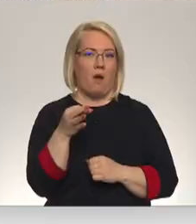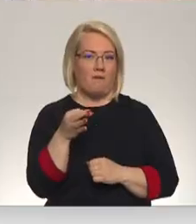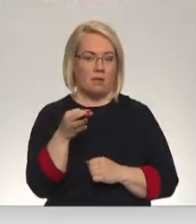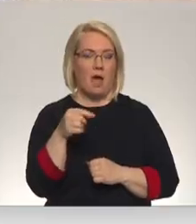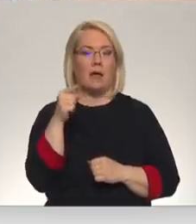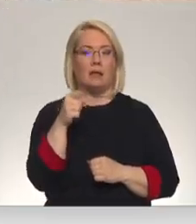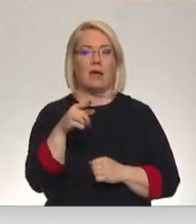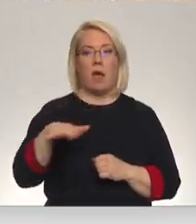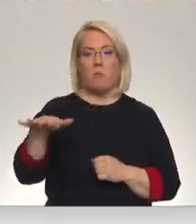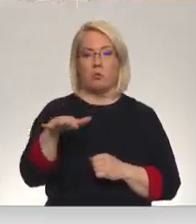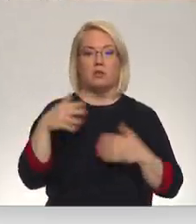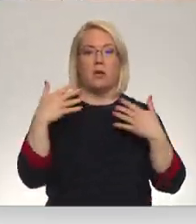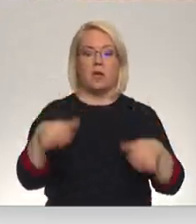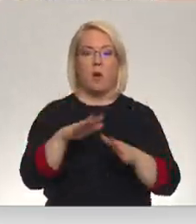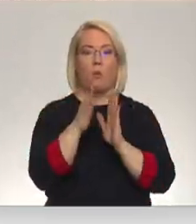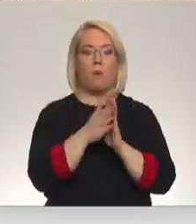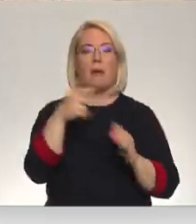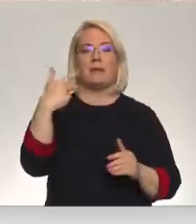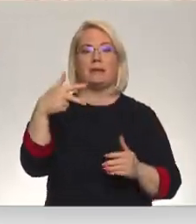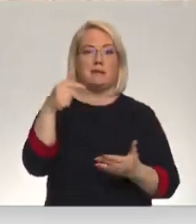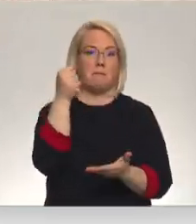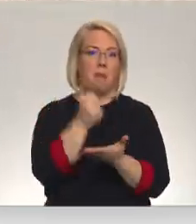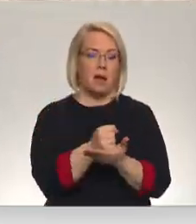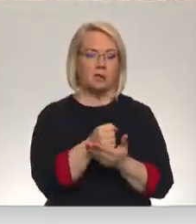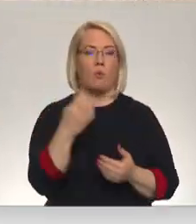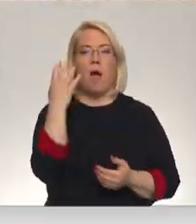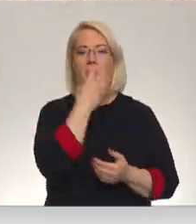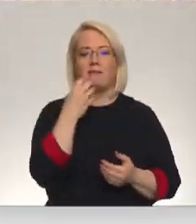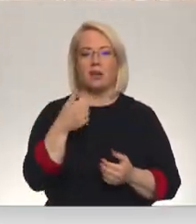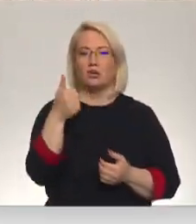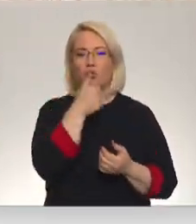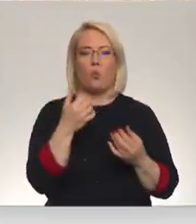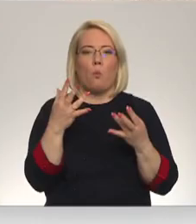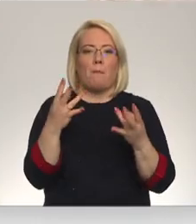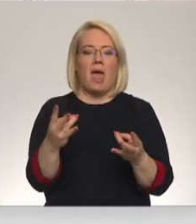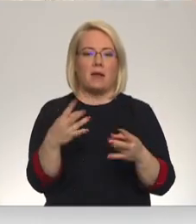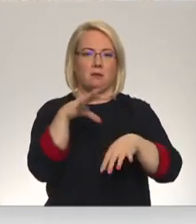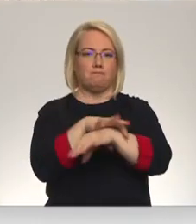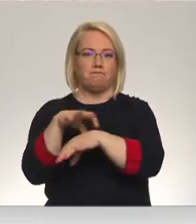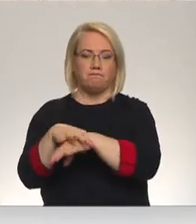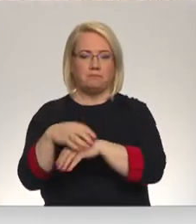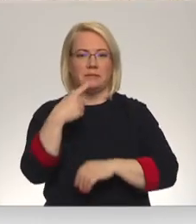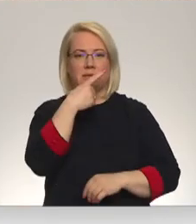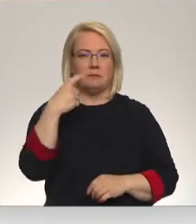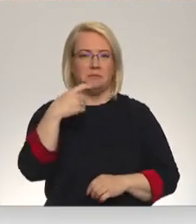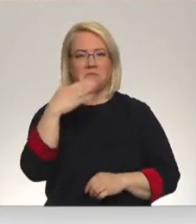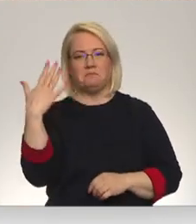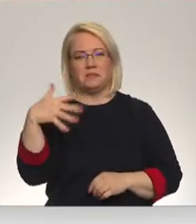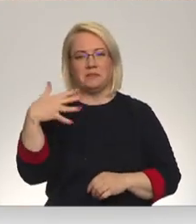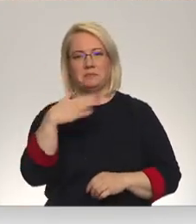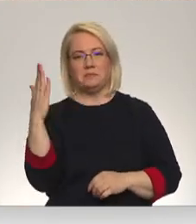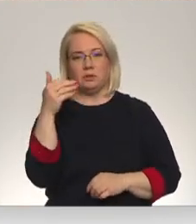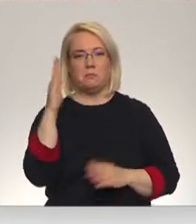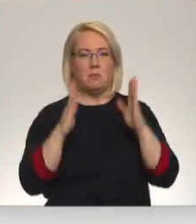pusē skarti jau teju 30 pagasti, kur Afrikas cūku mēris atklāts vairāk nekā 150 meža cūkām. Tā ir